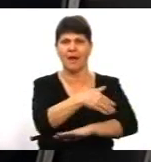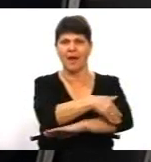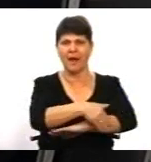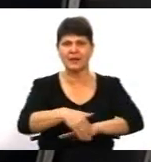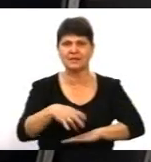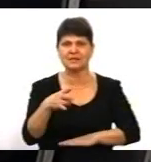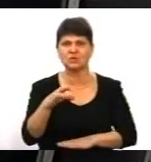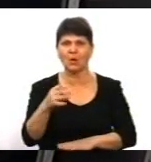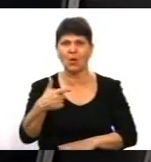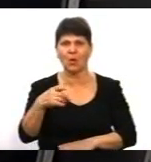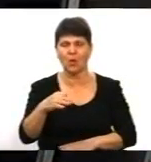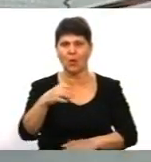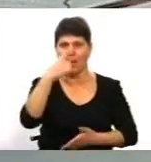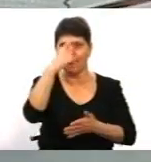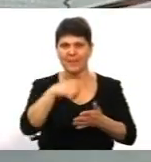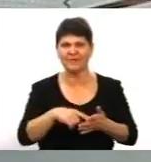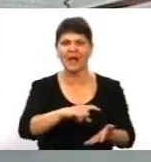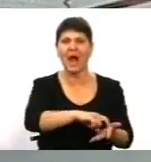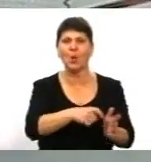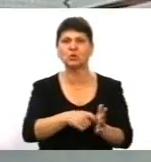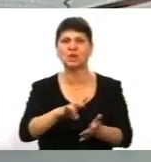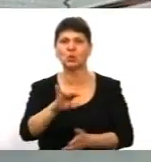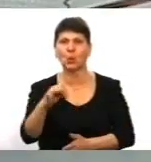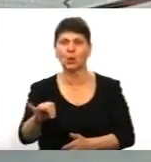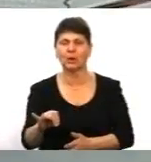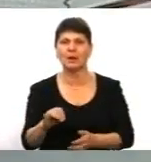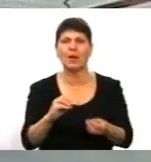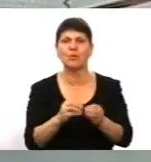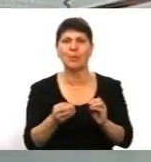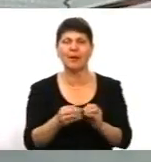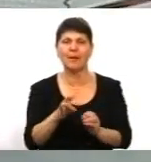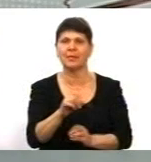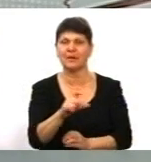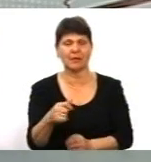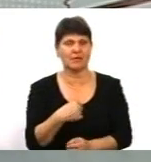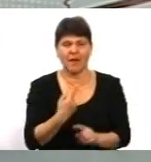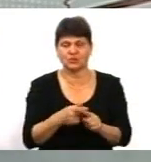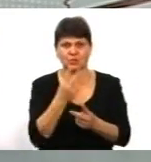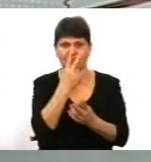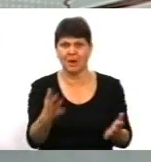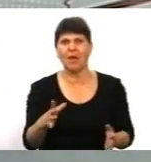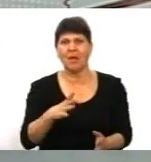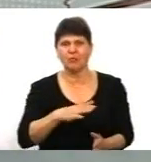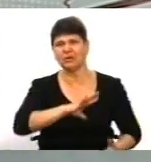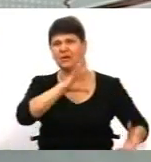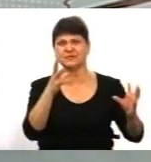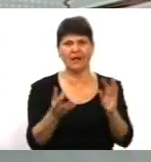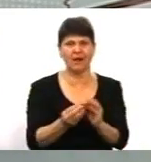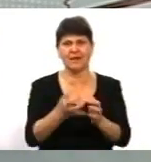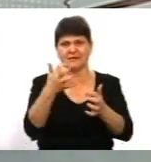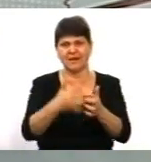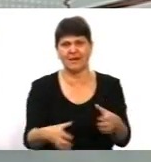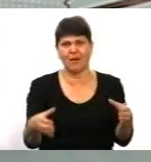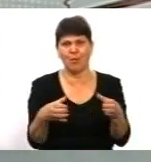певних аудиторій, насамперед проблемних аудиторій. Я цього не побачив. Була така, знаєте, загальноусереднена компанія для